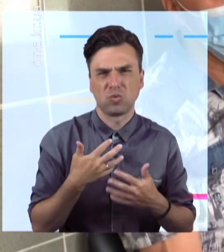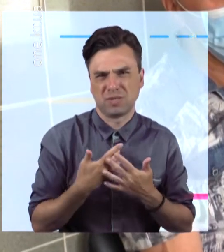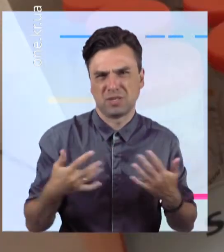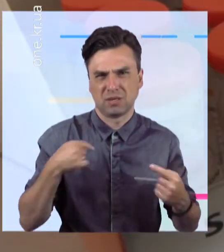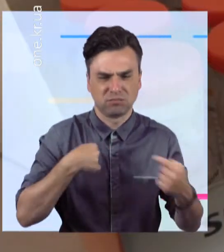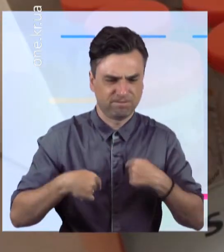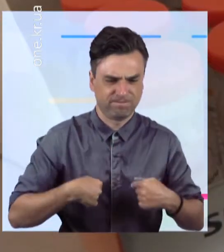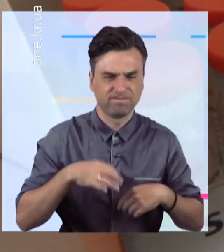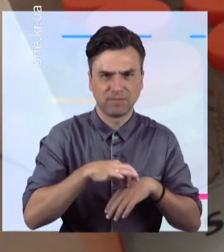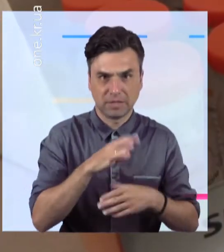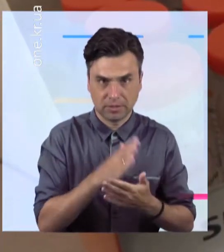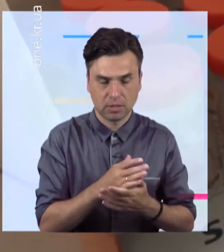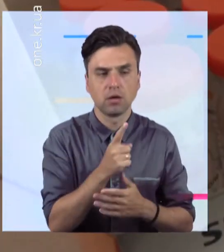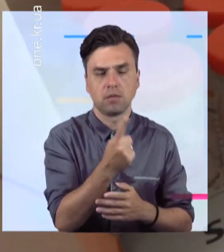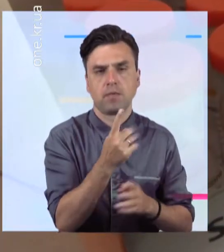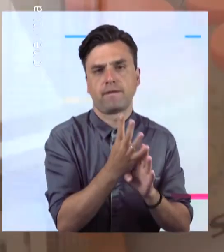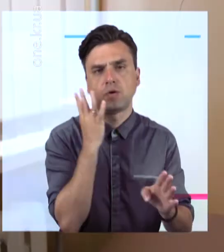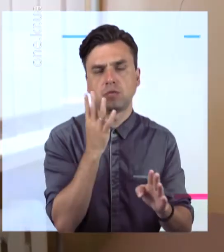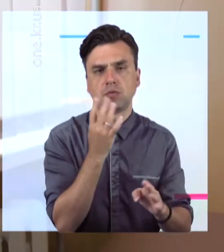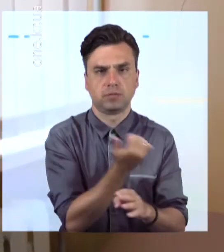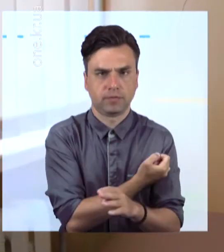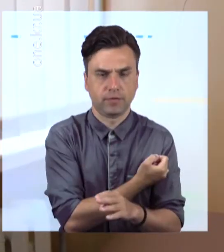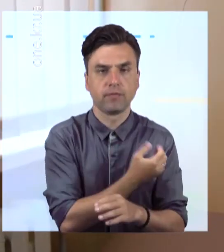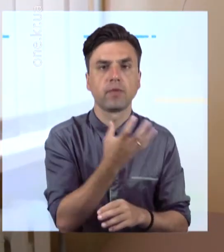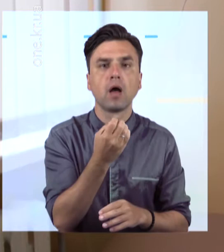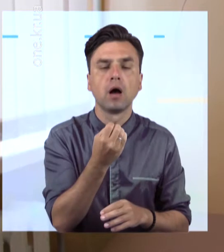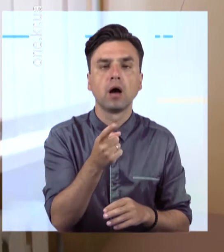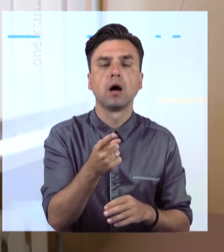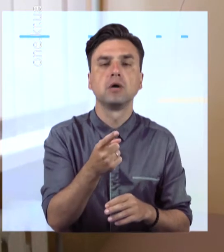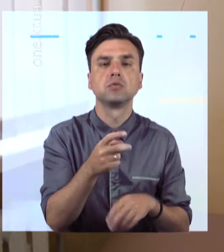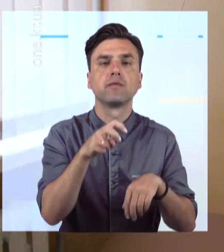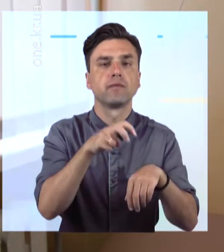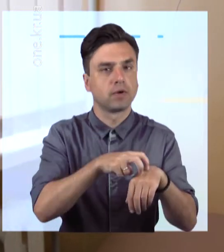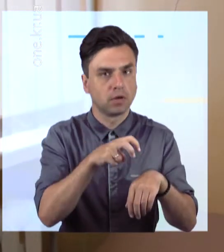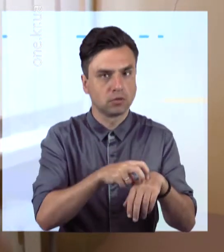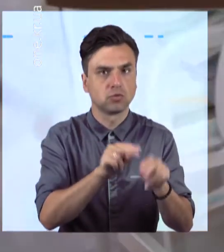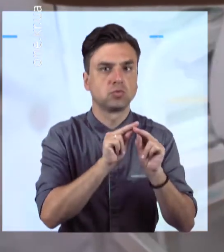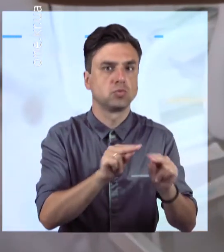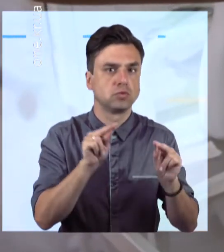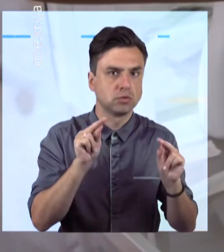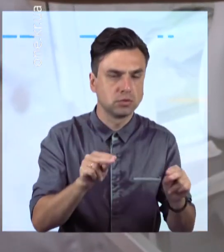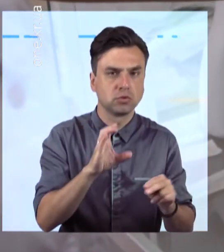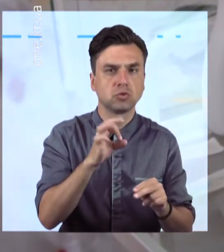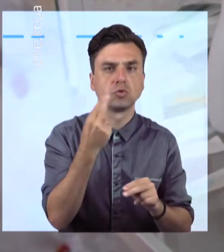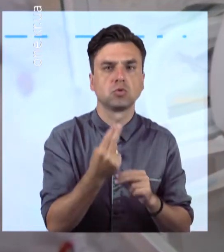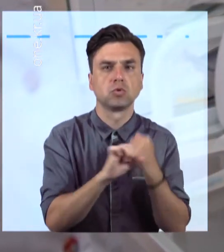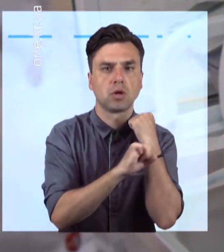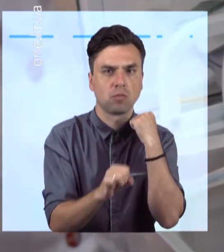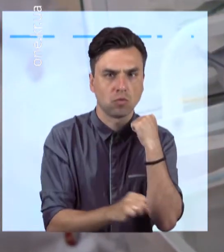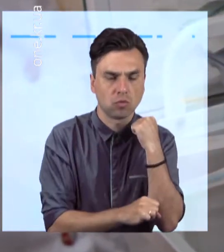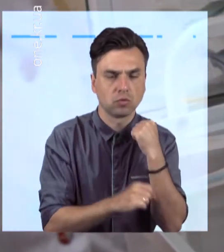пріоритетних груп все що входять медики, освітяни, соціальні працівники та військові, оскільки вони